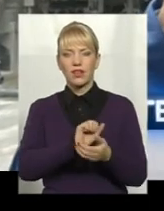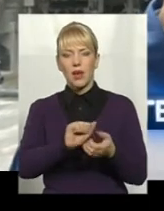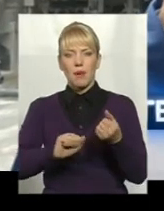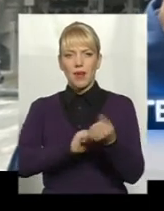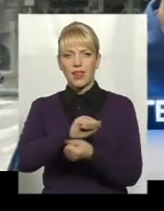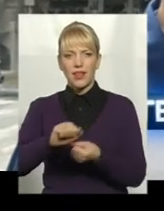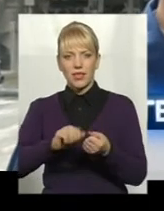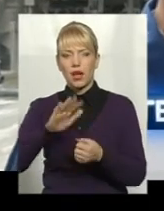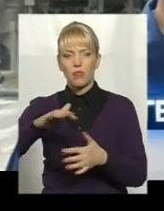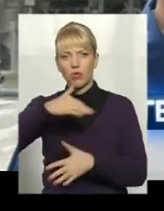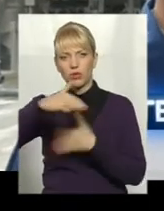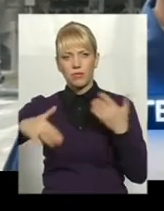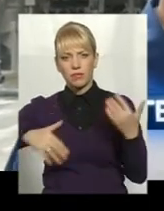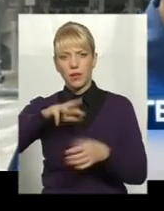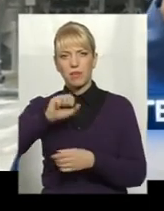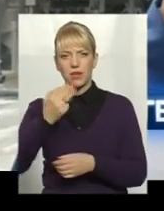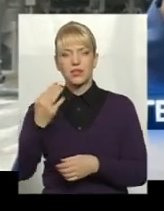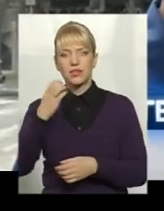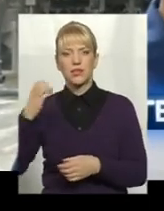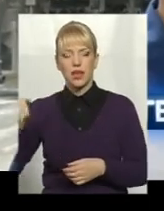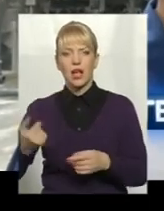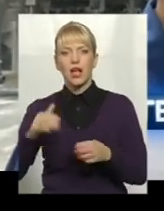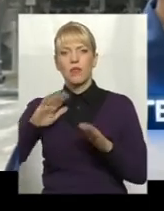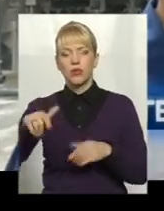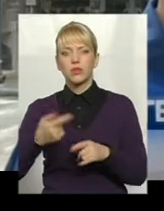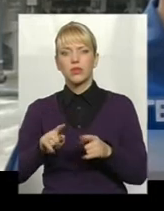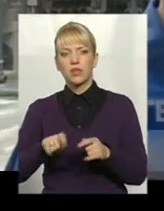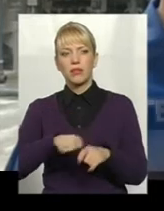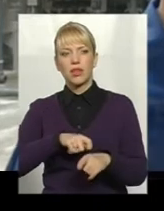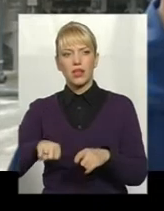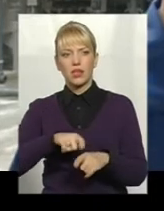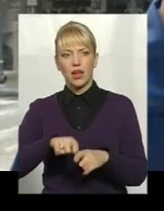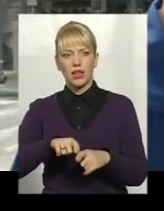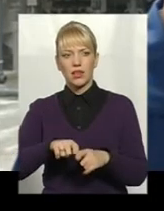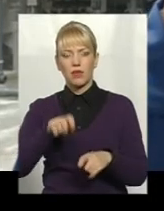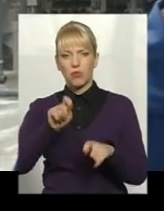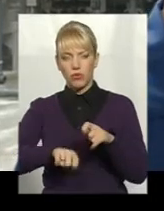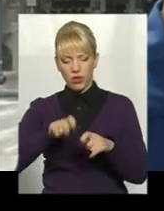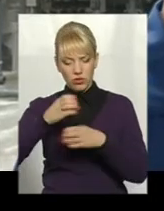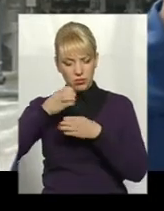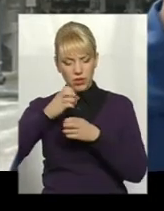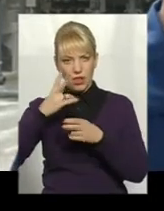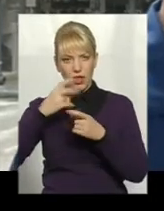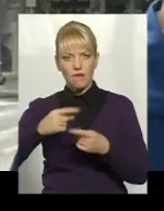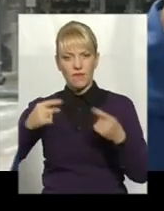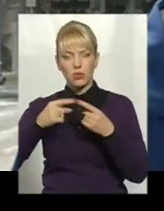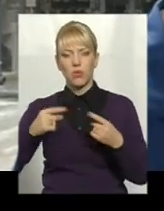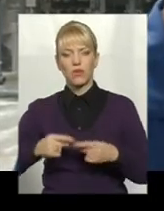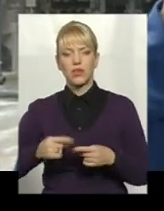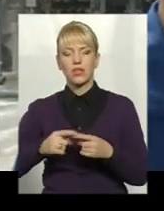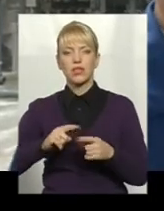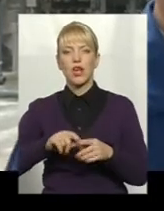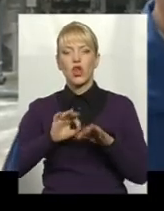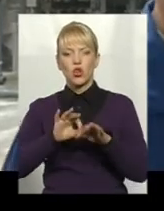в мішалках для приготування маси. Потім ці матеріали, вони перевіляються в лабораторії на відповідність, доводиться до фізичних